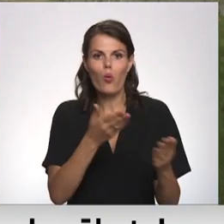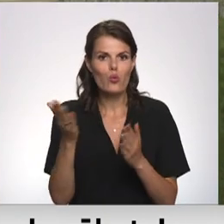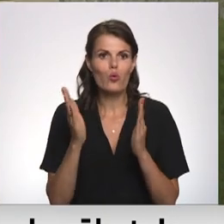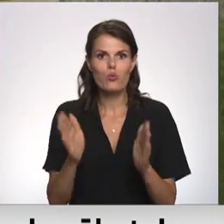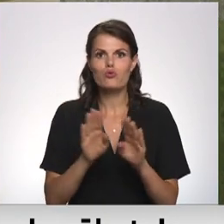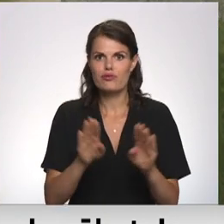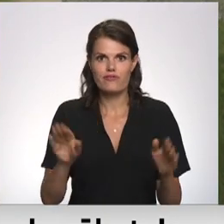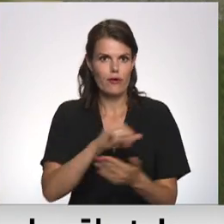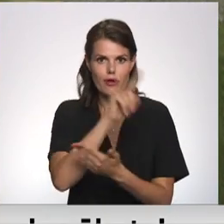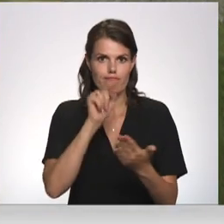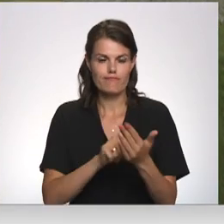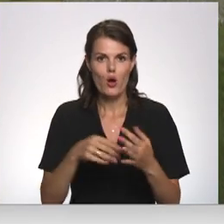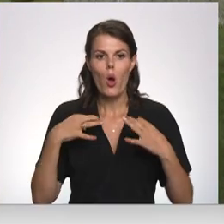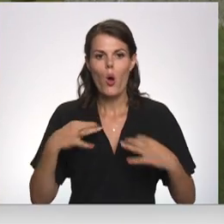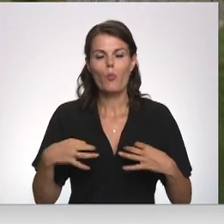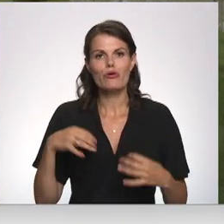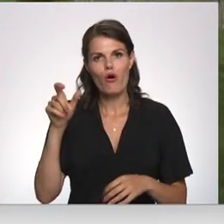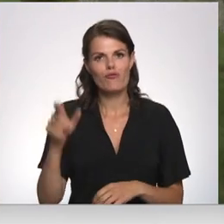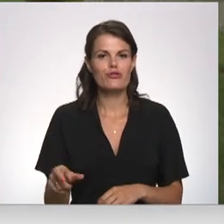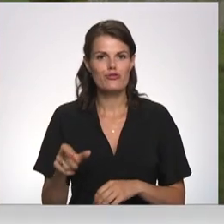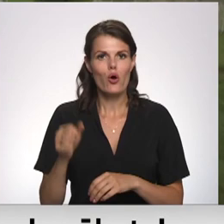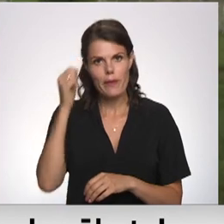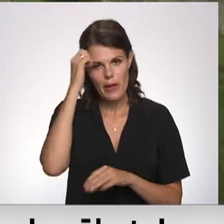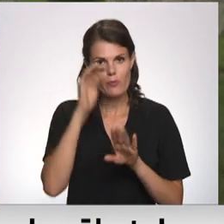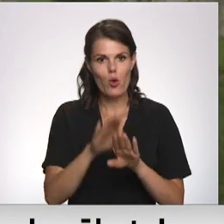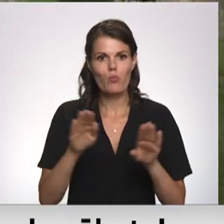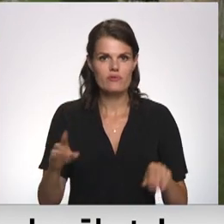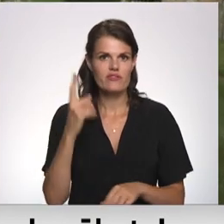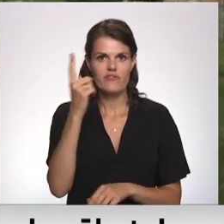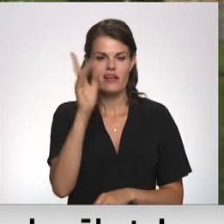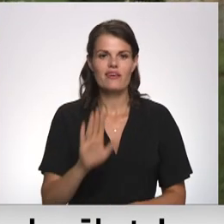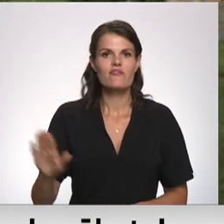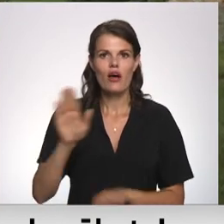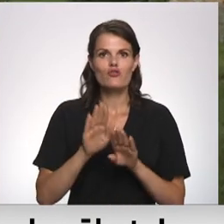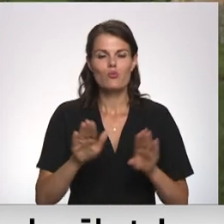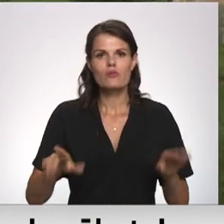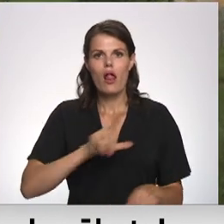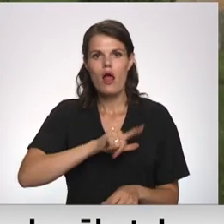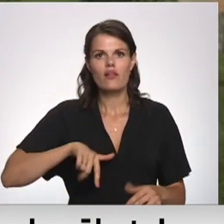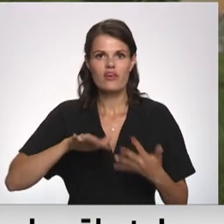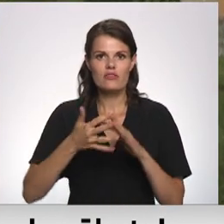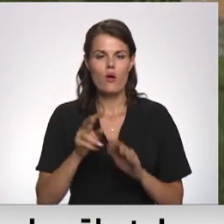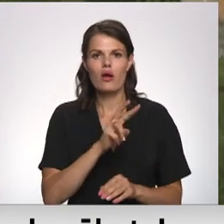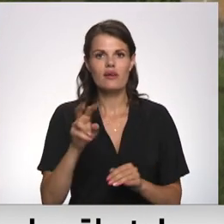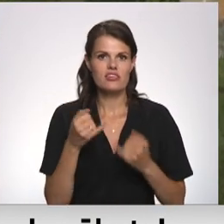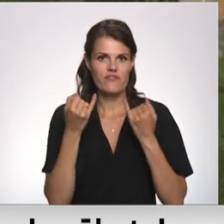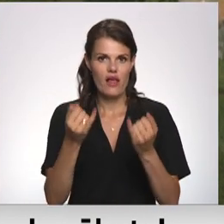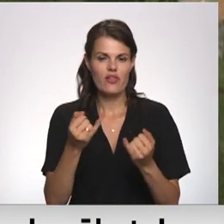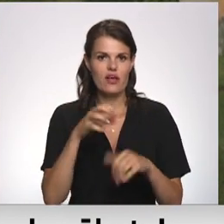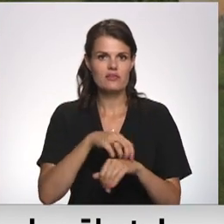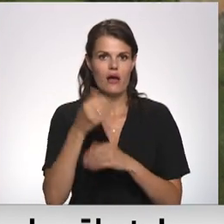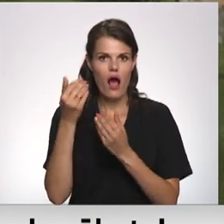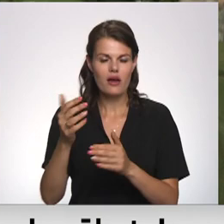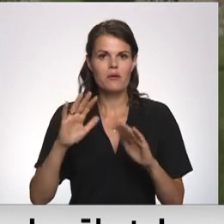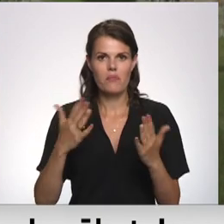Profesora Aleksandra Bieziņa Memoriālais muzejas dilmeņi ir vienīgais valsts muzejas Latvijas laukos, kas vēl tīdz ārstam. Taču ēkas